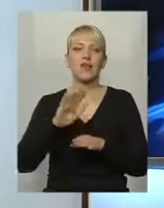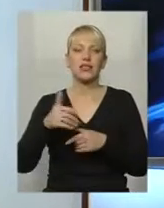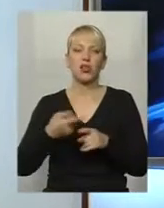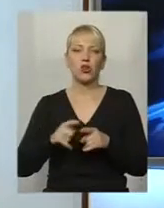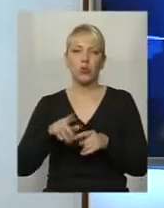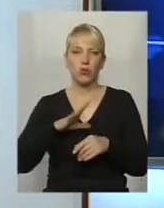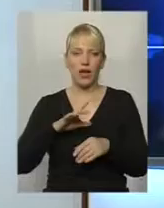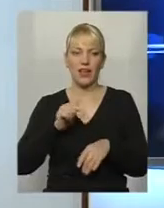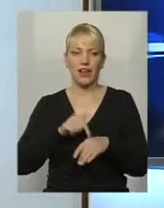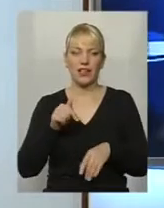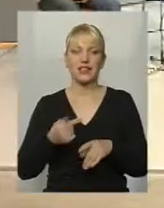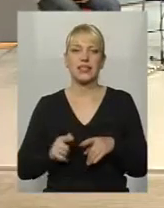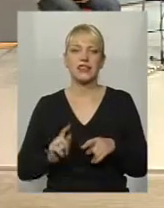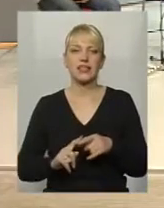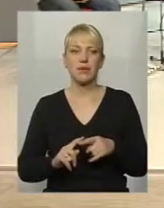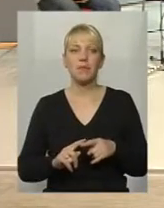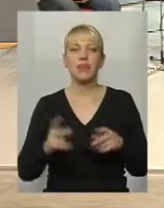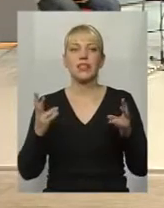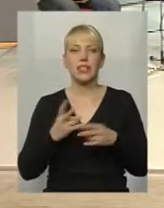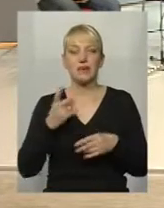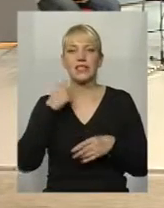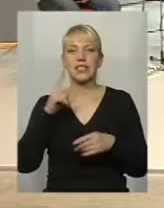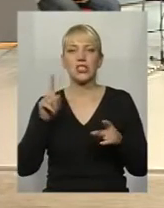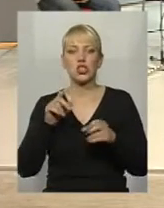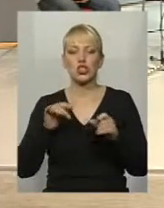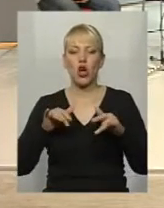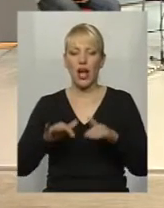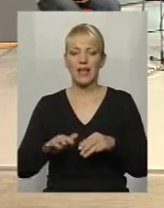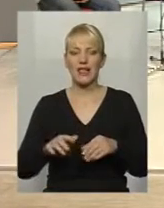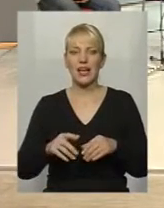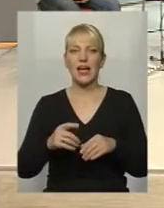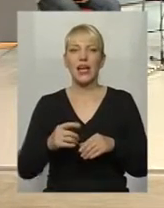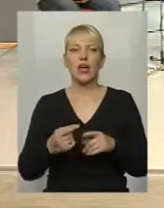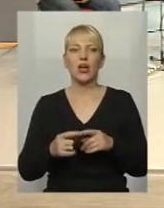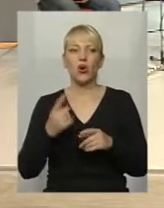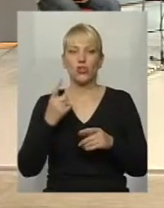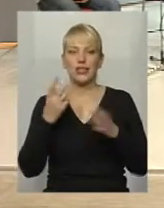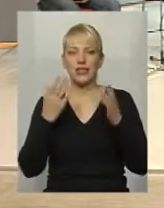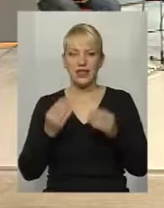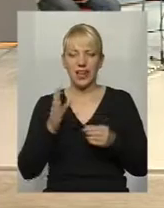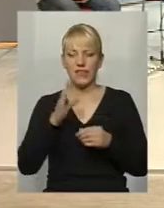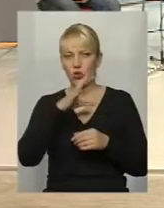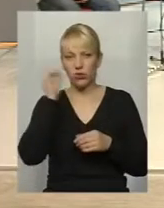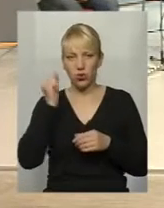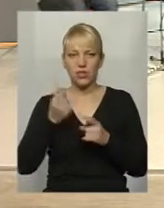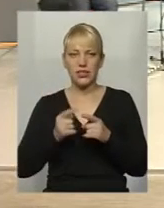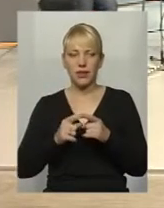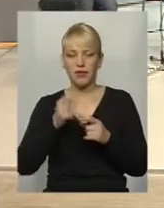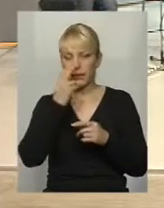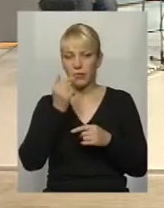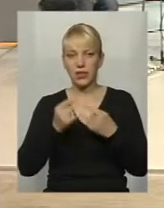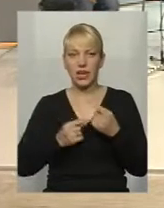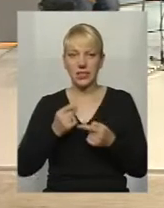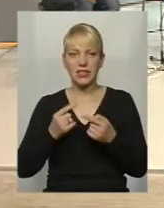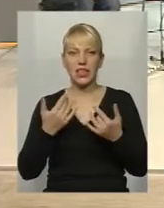Ну, слізка зазначити, що акція «Один день ночі», вона вже проходить традиційно декілька років. І